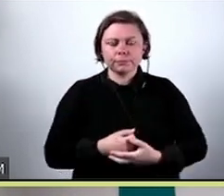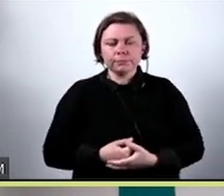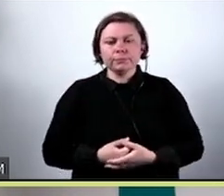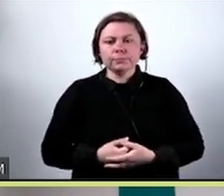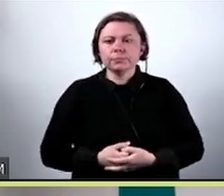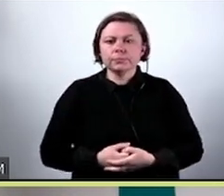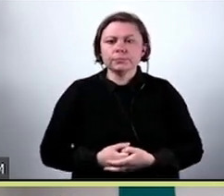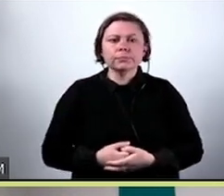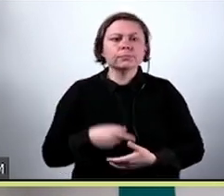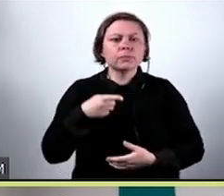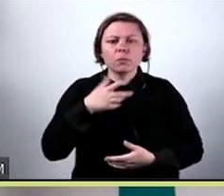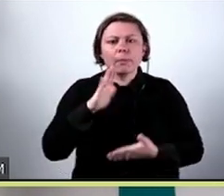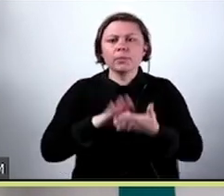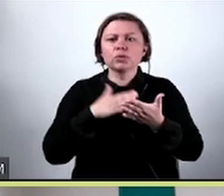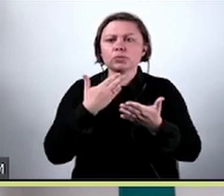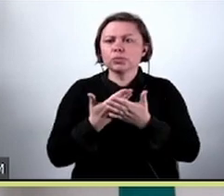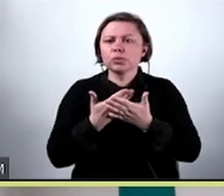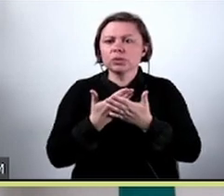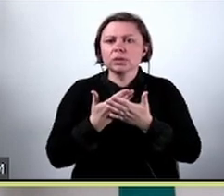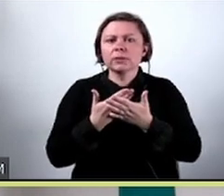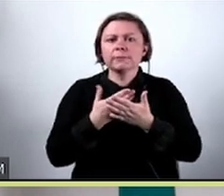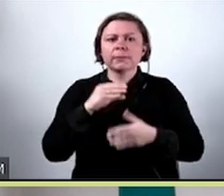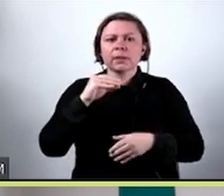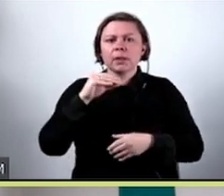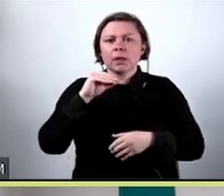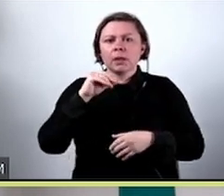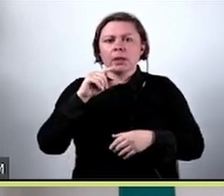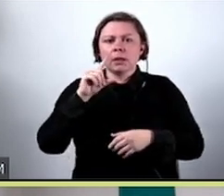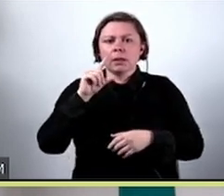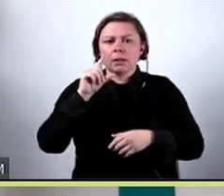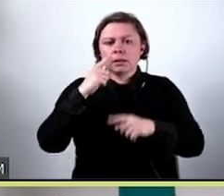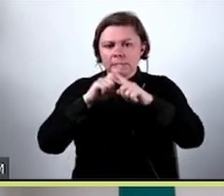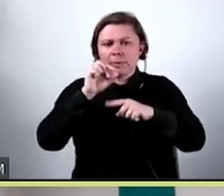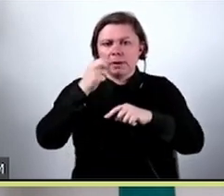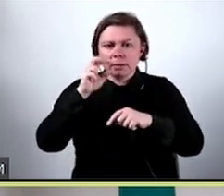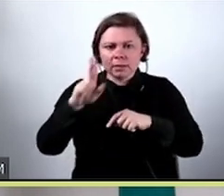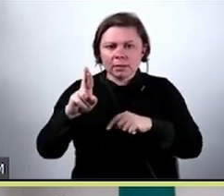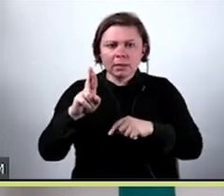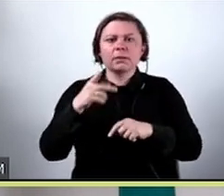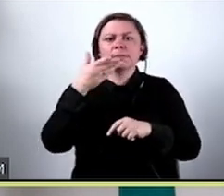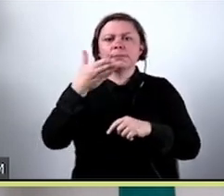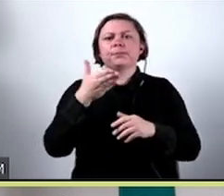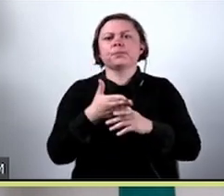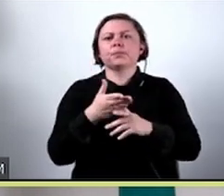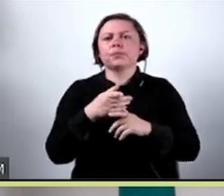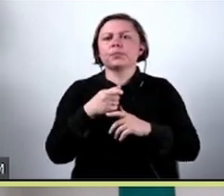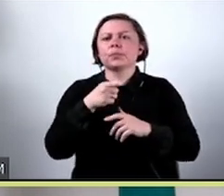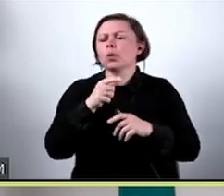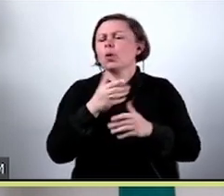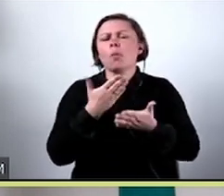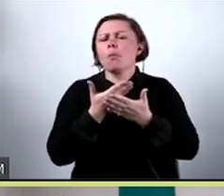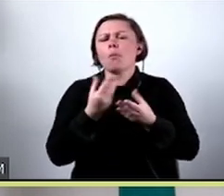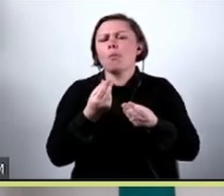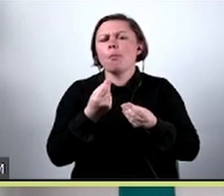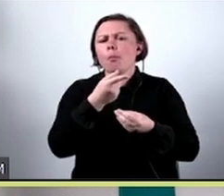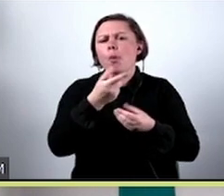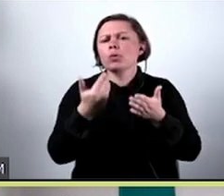Tu mam taki przykład, Experiment Dashboard. jest narzędzie, które służy do badania właśnie modeli,